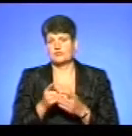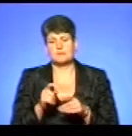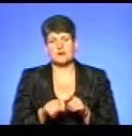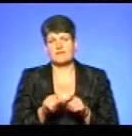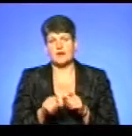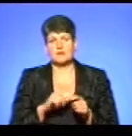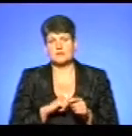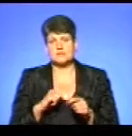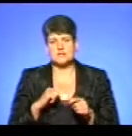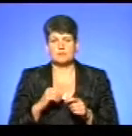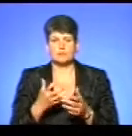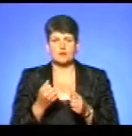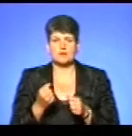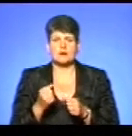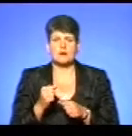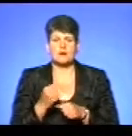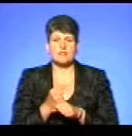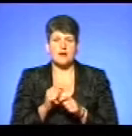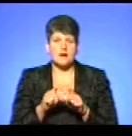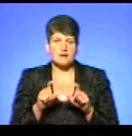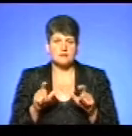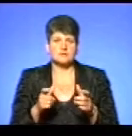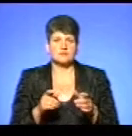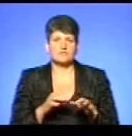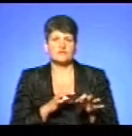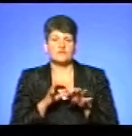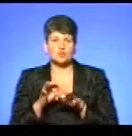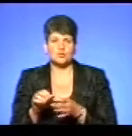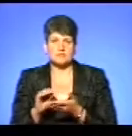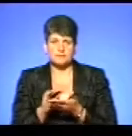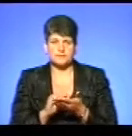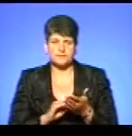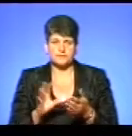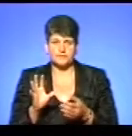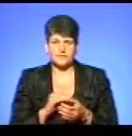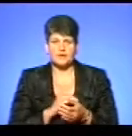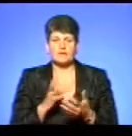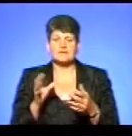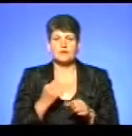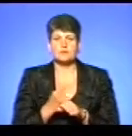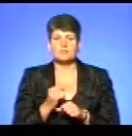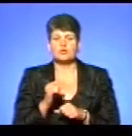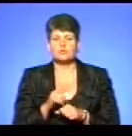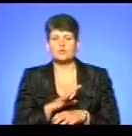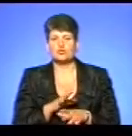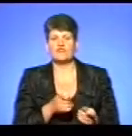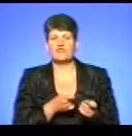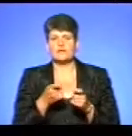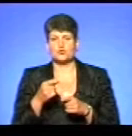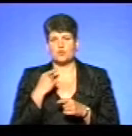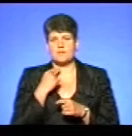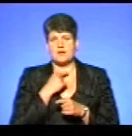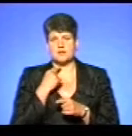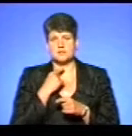перевіряють, беруть на аналіз, везуть і так далі документують. Все робимо для того, щоб не було вивозу м'яса за